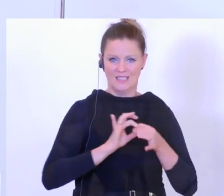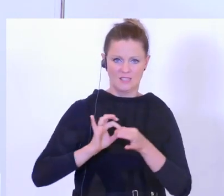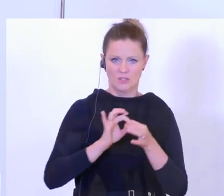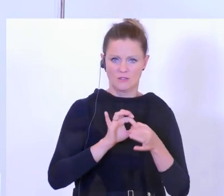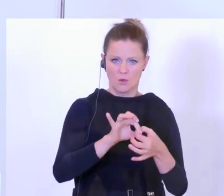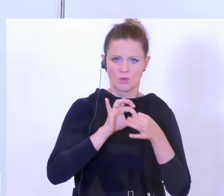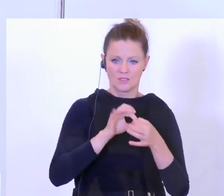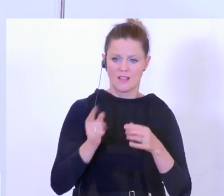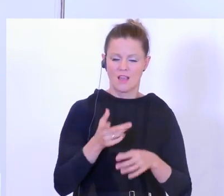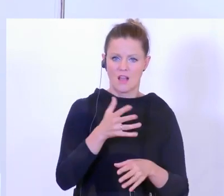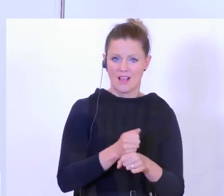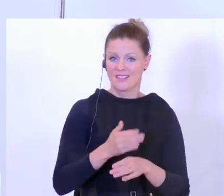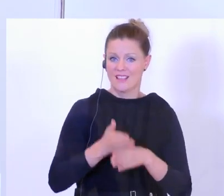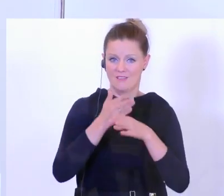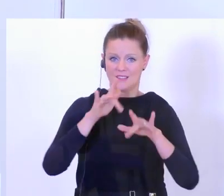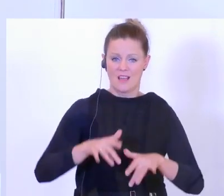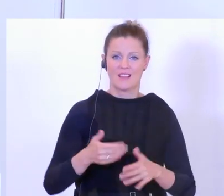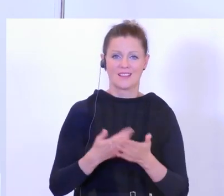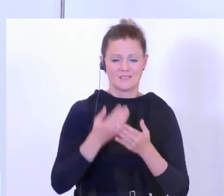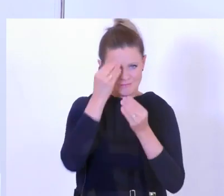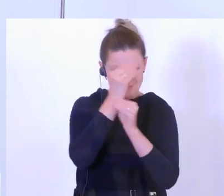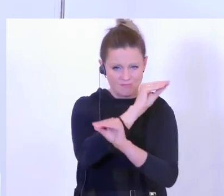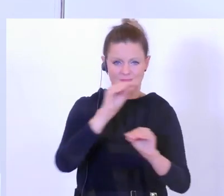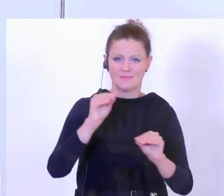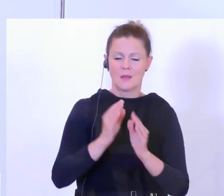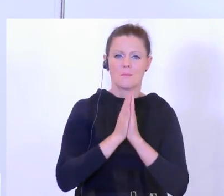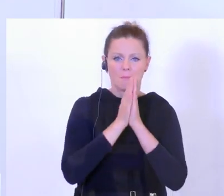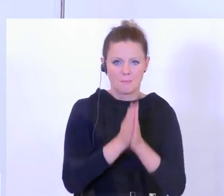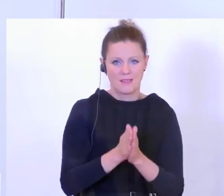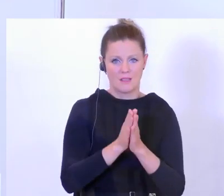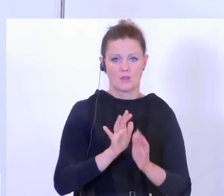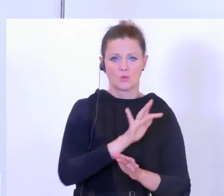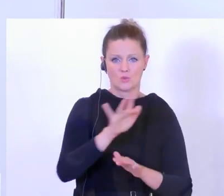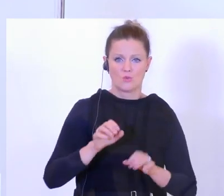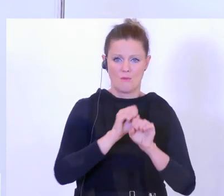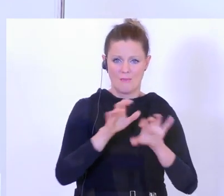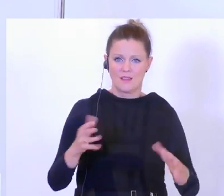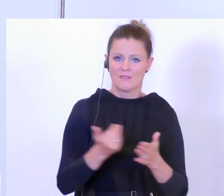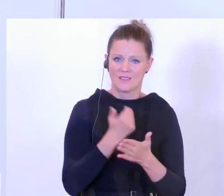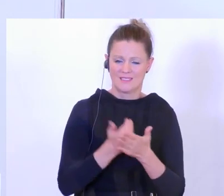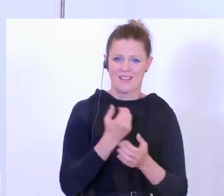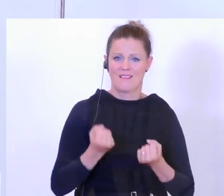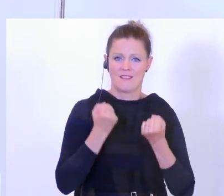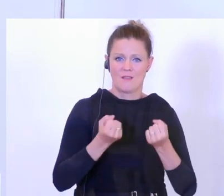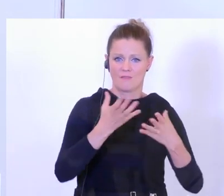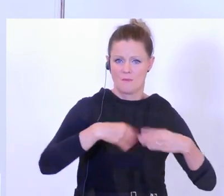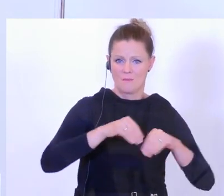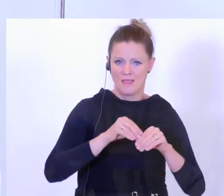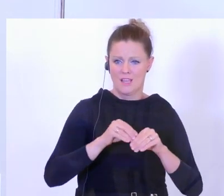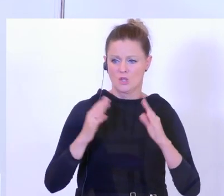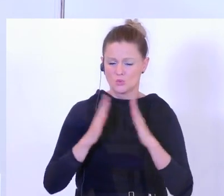nachhaltige Hilfe. Also mein Appell, meine Bitte auch an Sie als Medienvertreter, Gewalt in der Familie, Gewalt in den eigenen vier Wänden